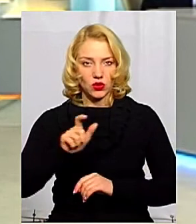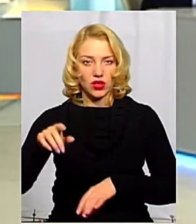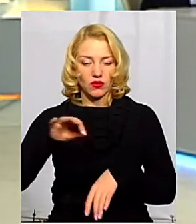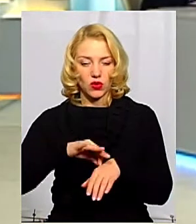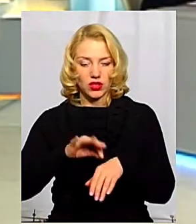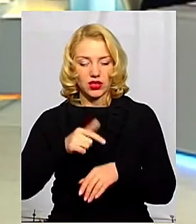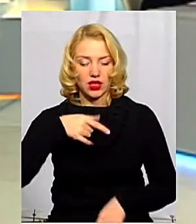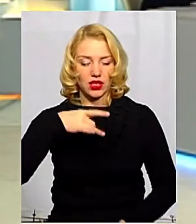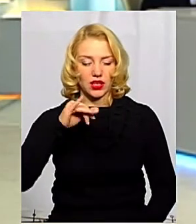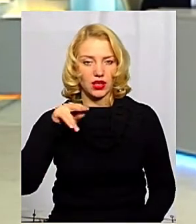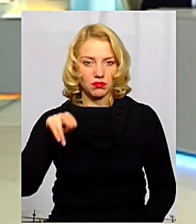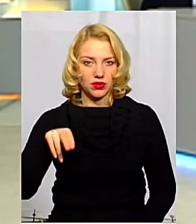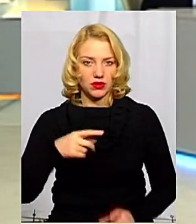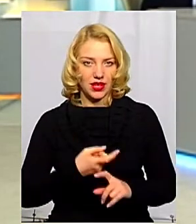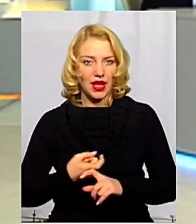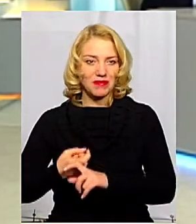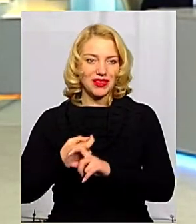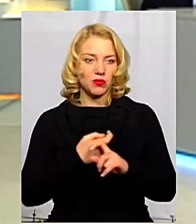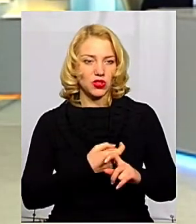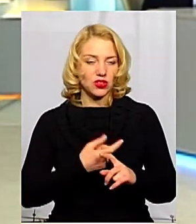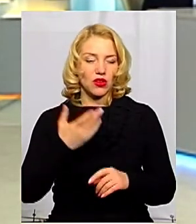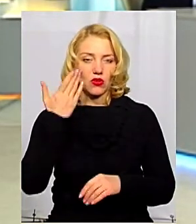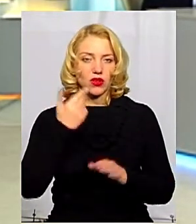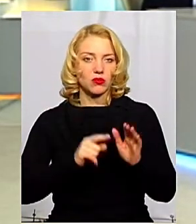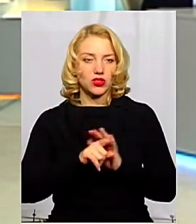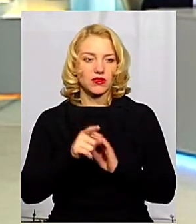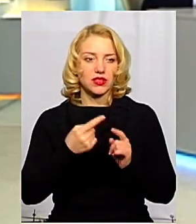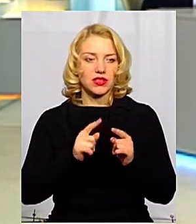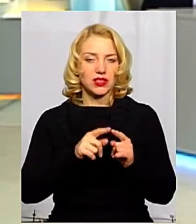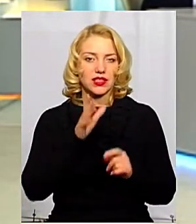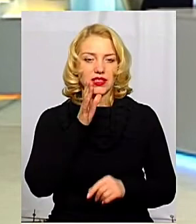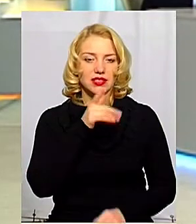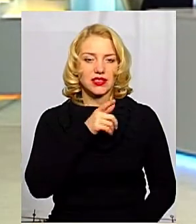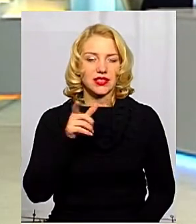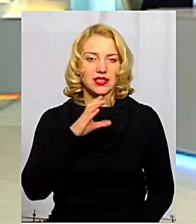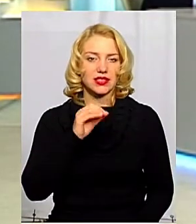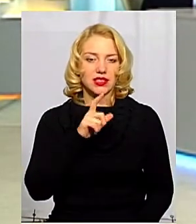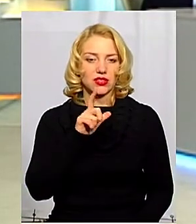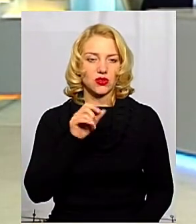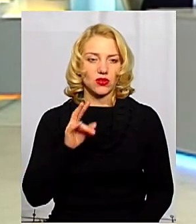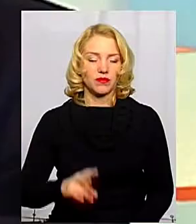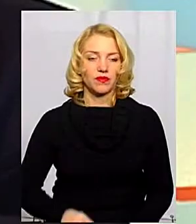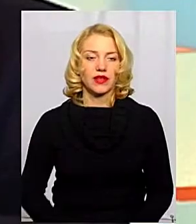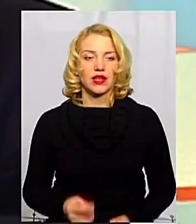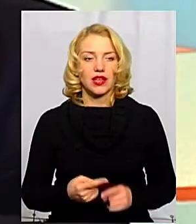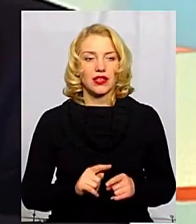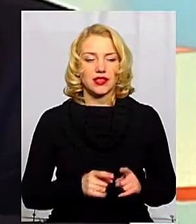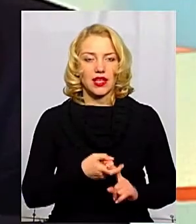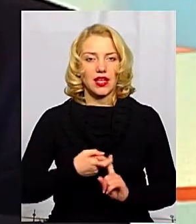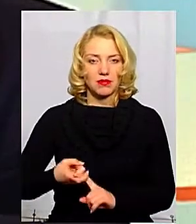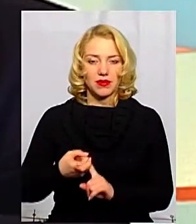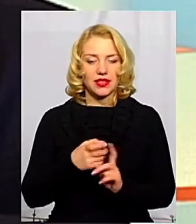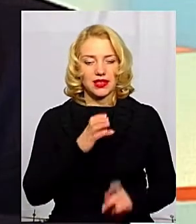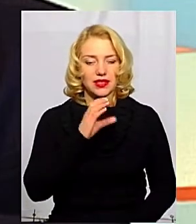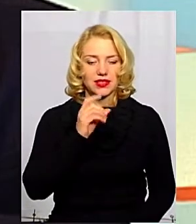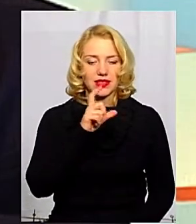епідемічний оцей сезон почався, чи як там його назвати? Ну, епідсезон почався в кінці